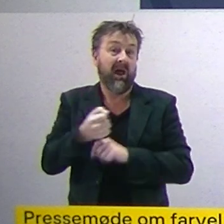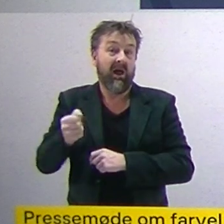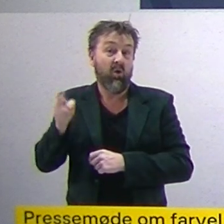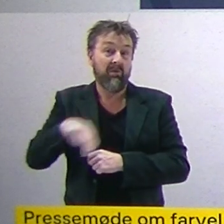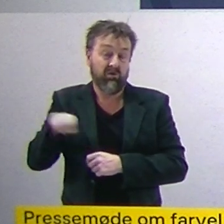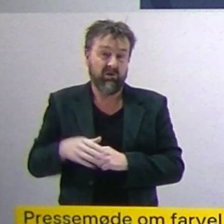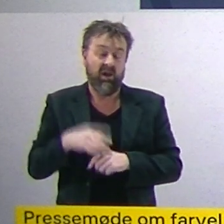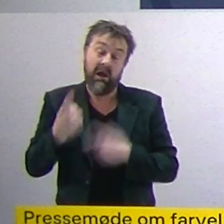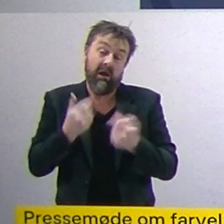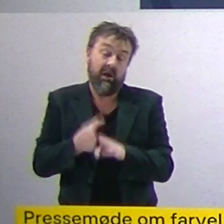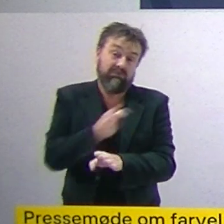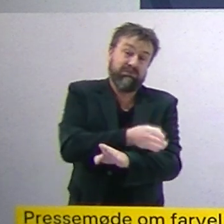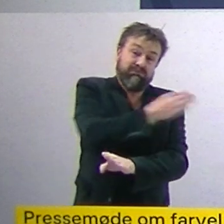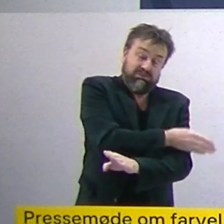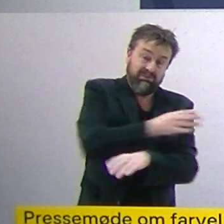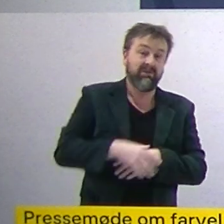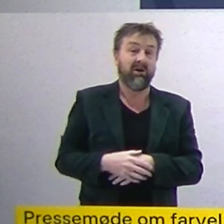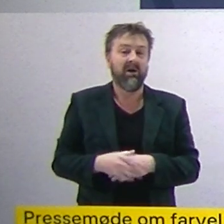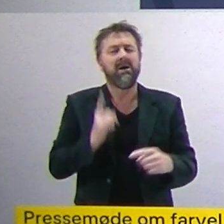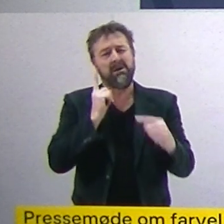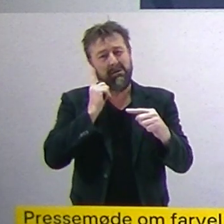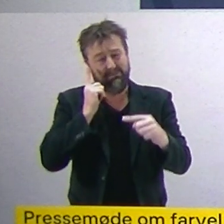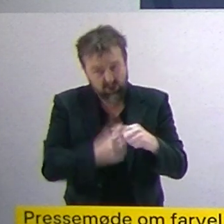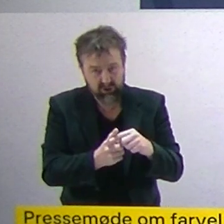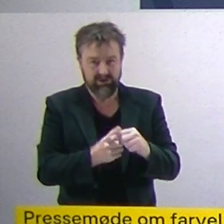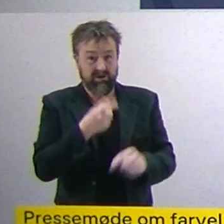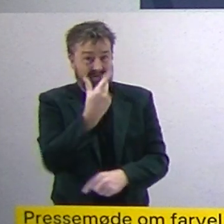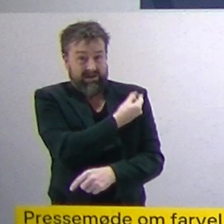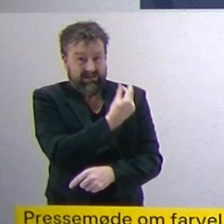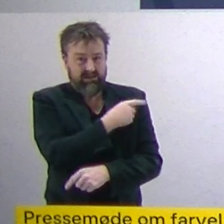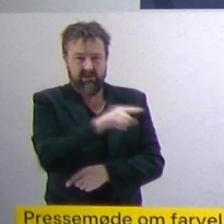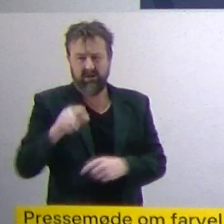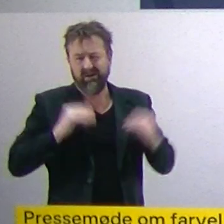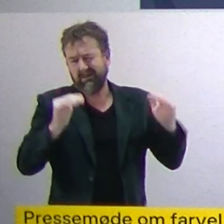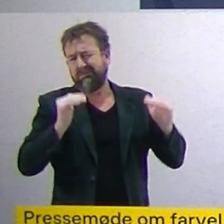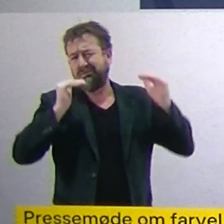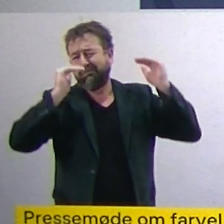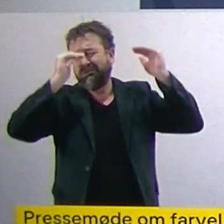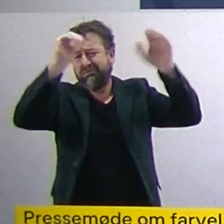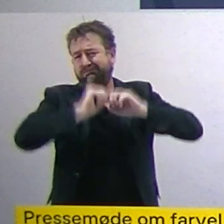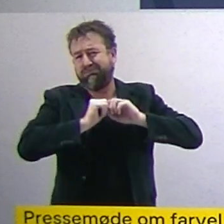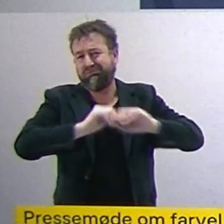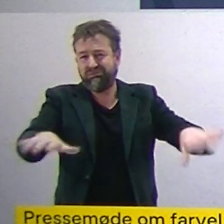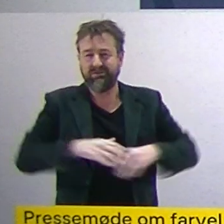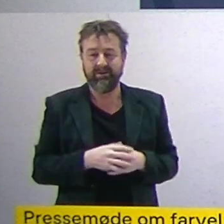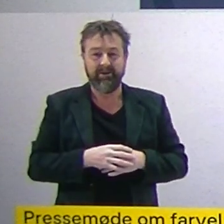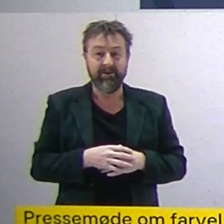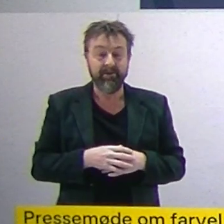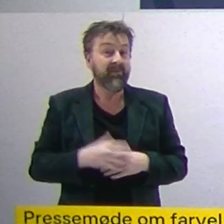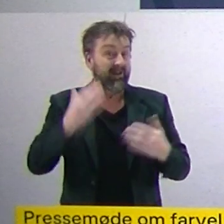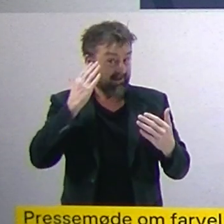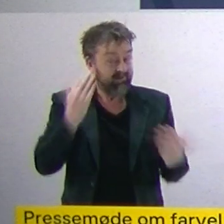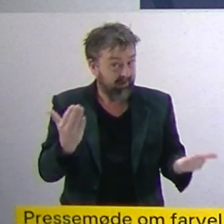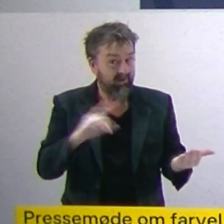eller en af de tidligere. Plus at vi jo har en tårnhøj dækning på vaccinen. Så det er den væsentlige grund til, at vi står her i dag i